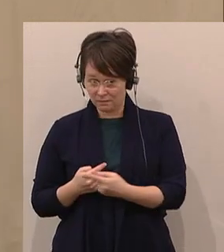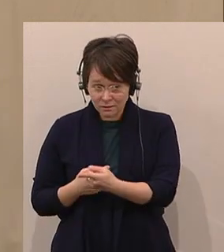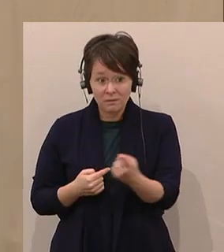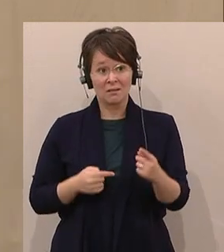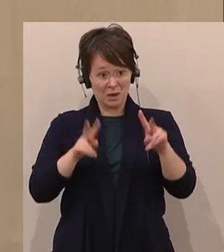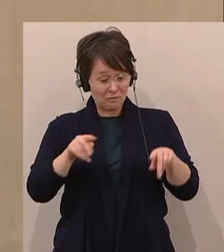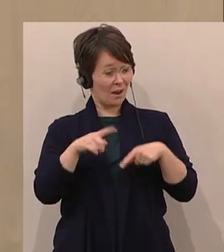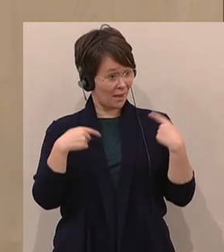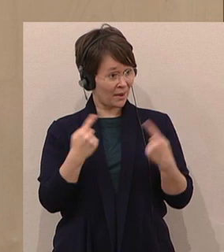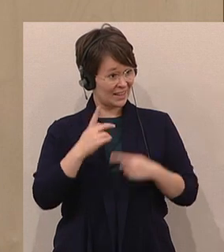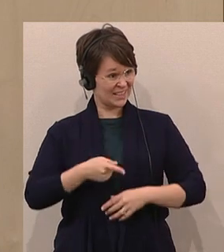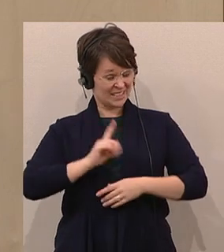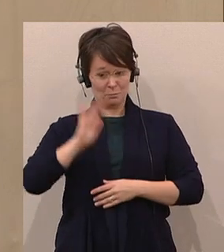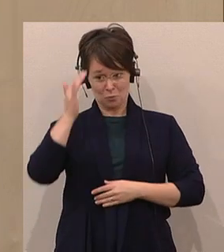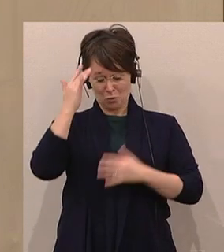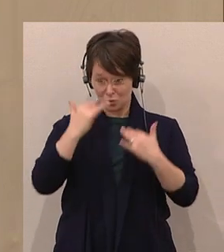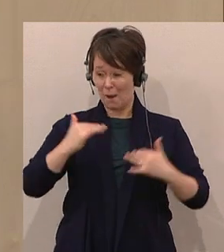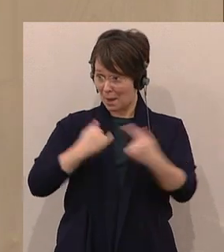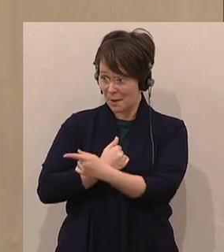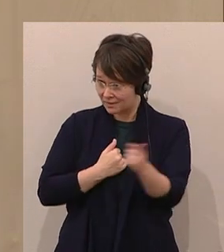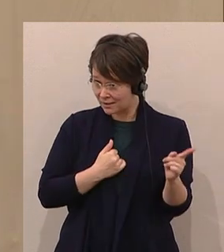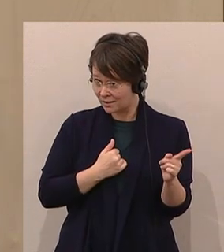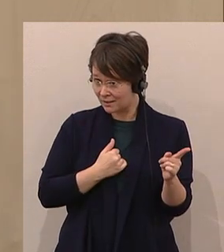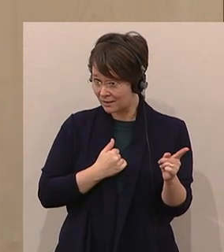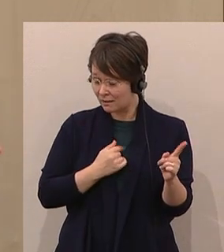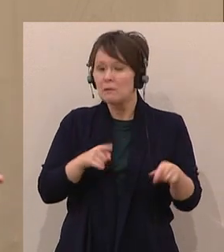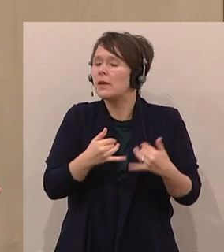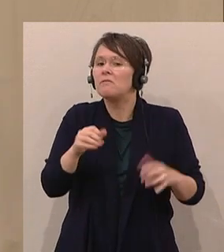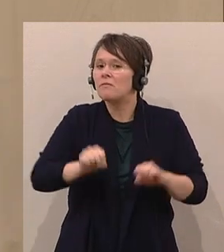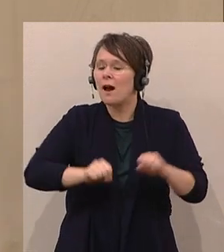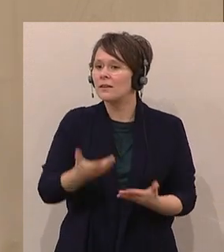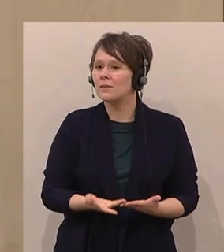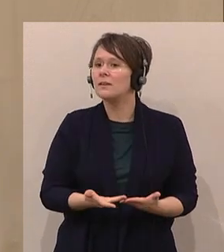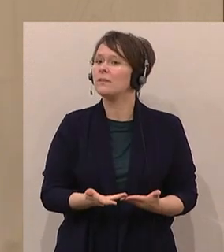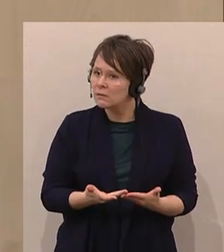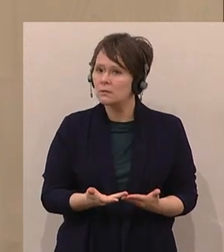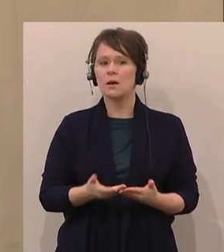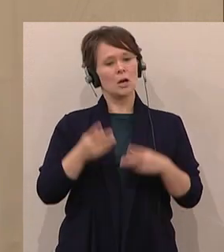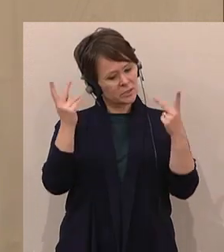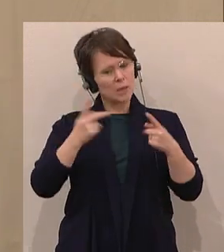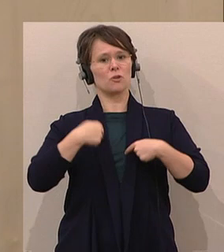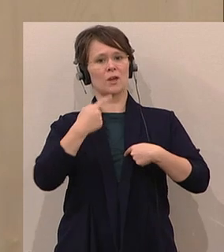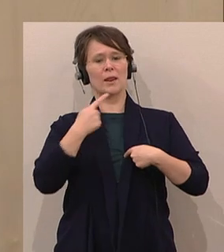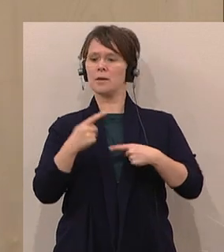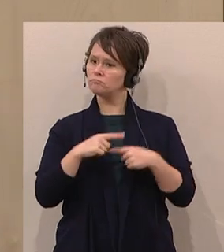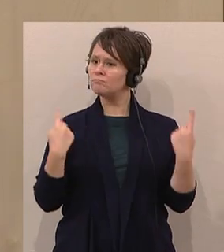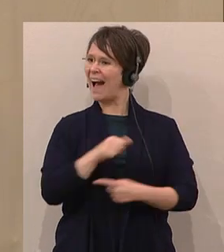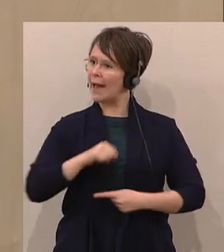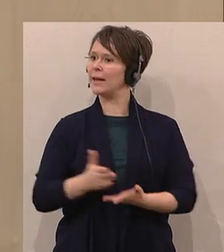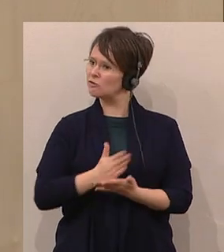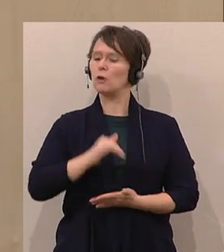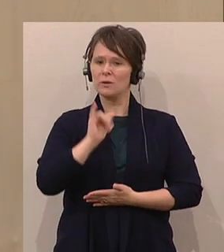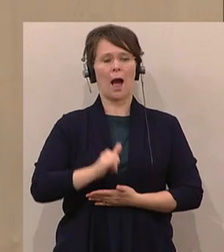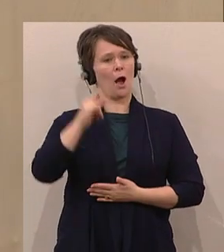dann wäre das selbstverständlich, dass wir den Bericht über das Bundesdenkmalamt weit vorne behandeln und